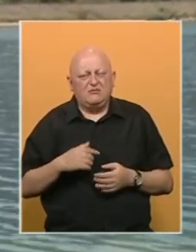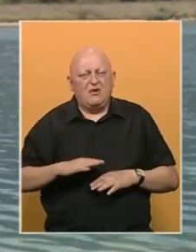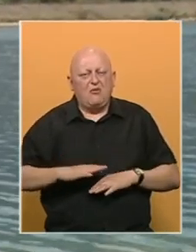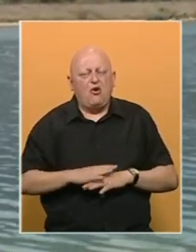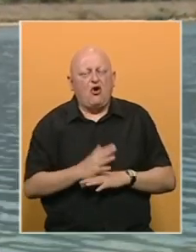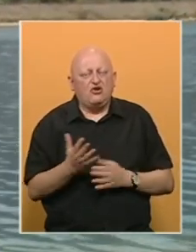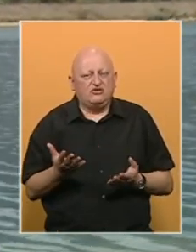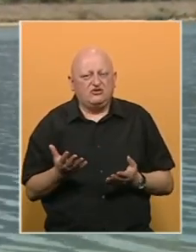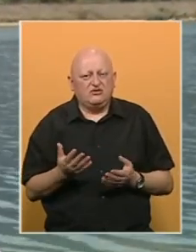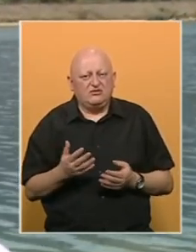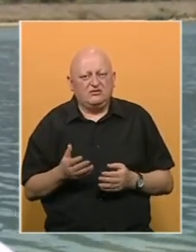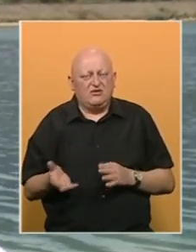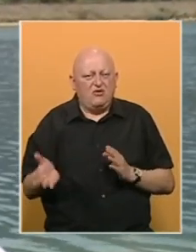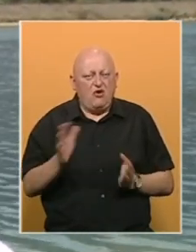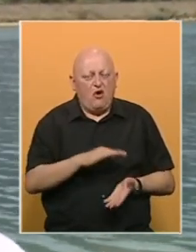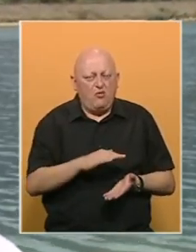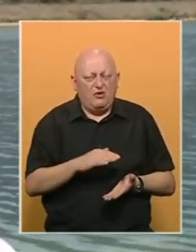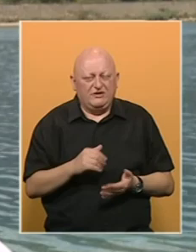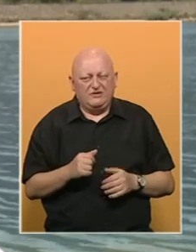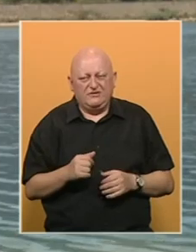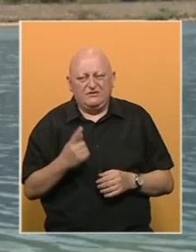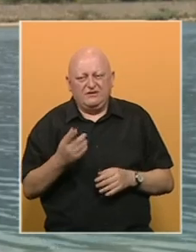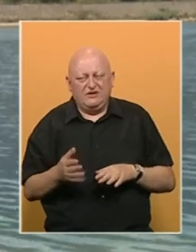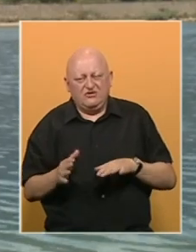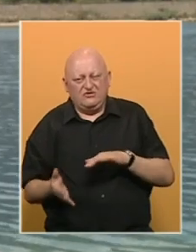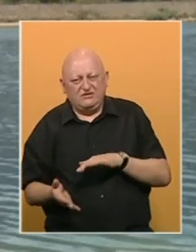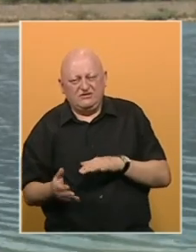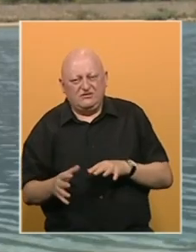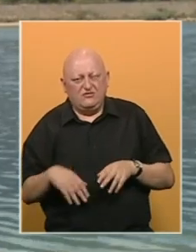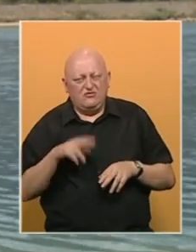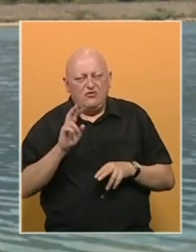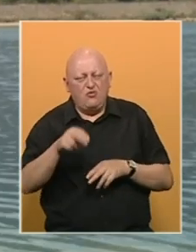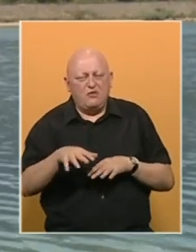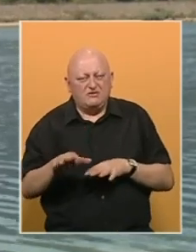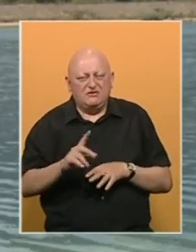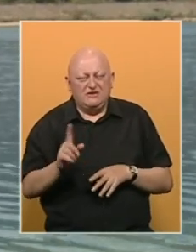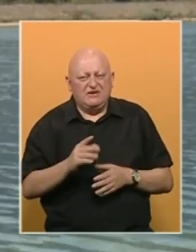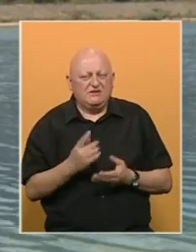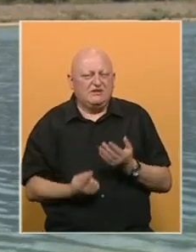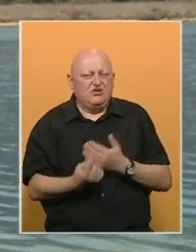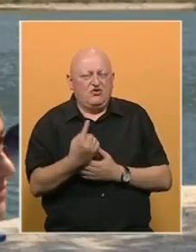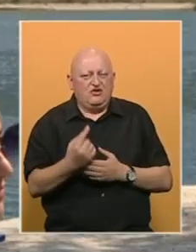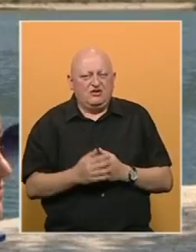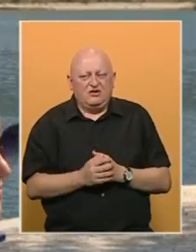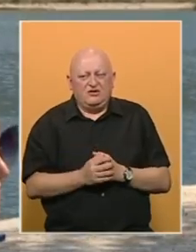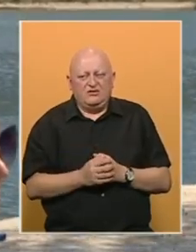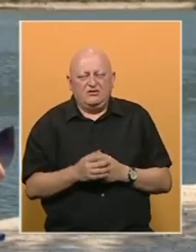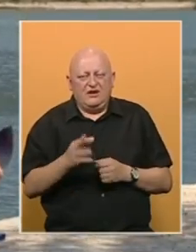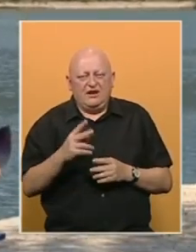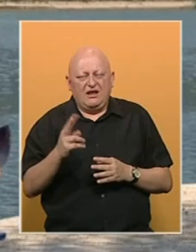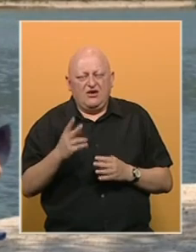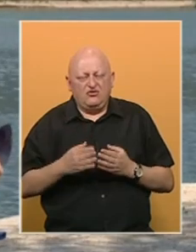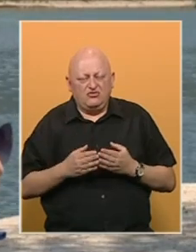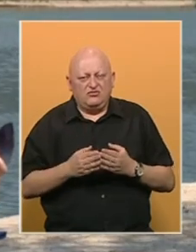pariče oboriti nekako na jednu stranu, da će upast u nevedetvo i slično, ali to se nije dogodilo. Ena kao i druge